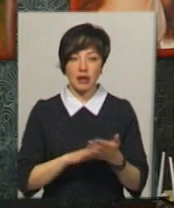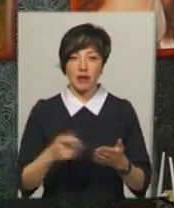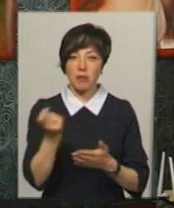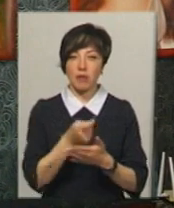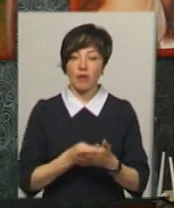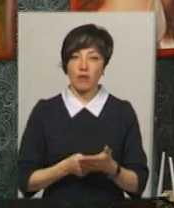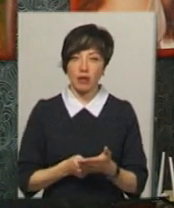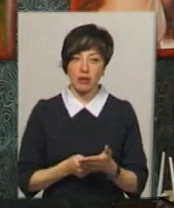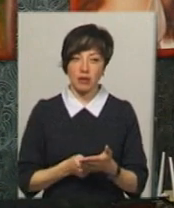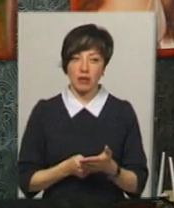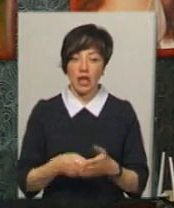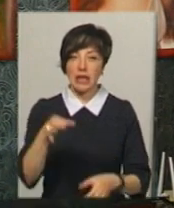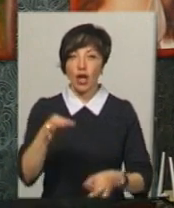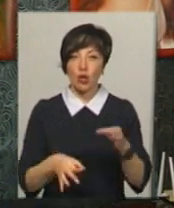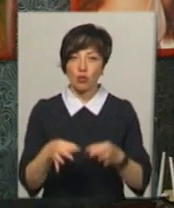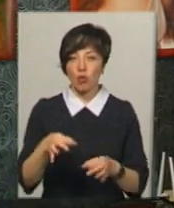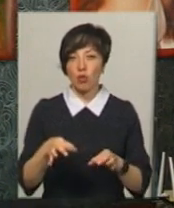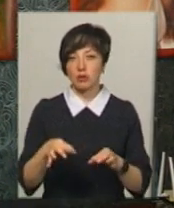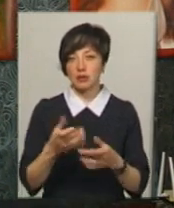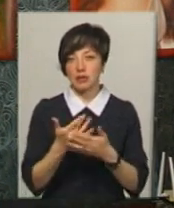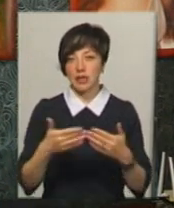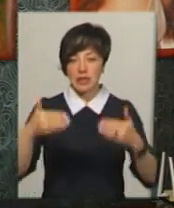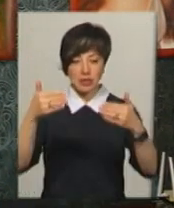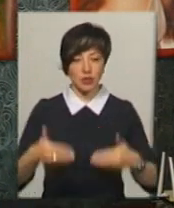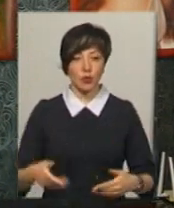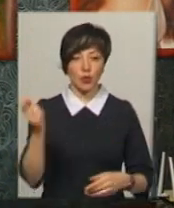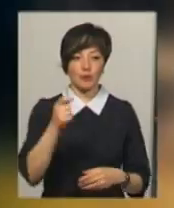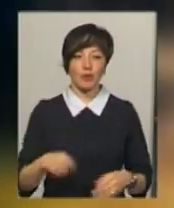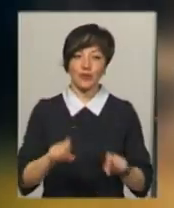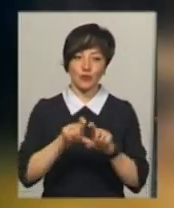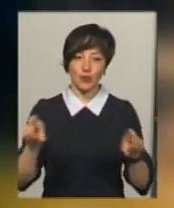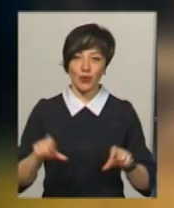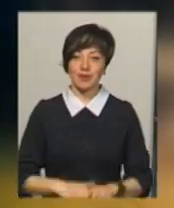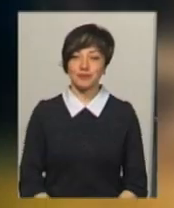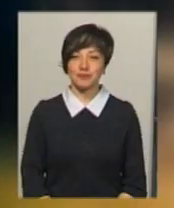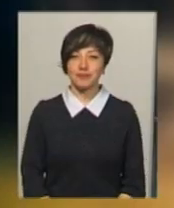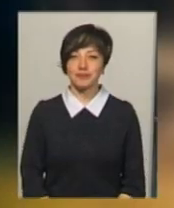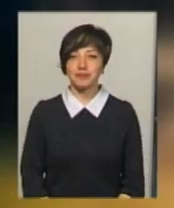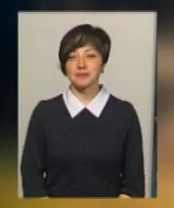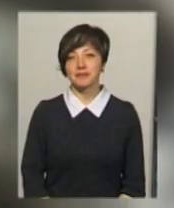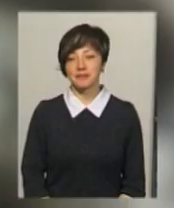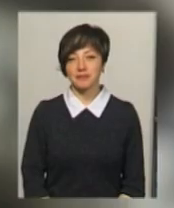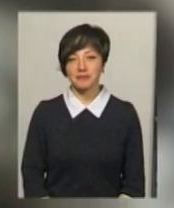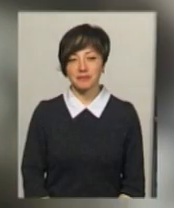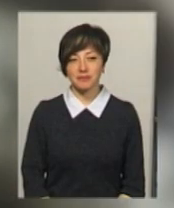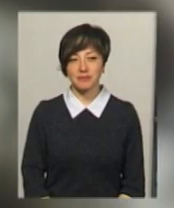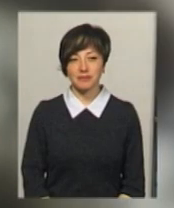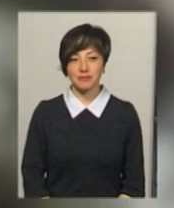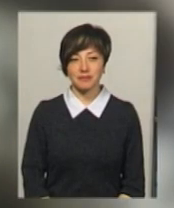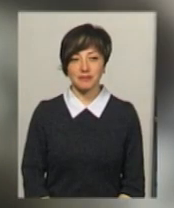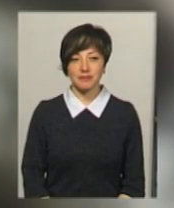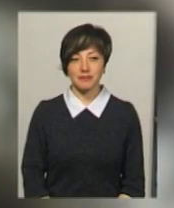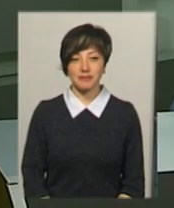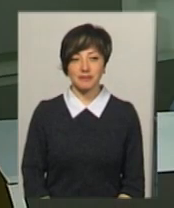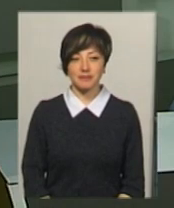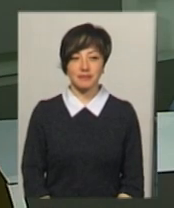Малювали на тюрморти, пейзажі, стіну розмальовували в школі. Тетяна Ворожцова, Юрій Чорний. Новини Поділля. Центр.